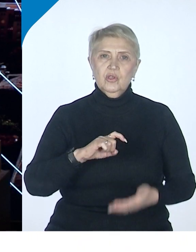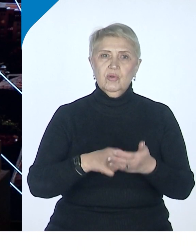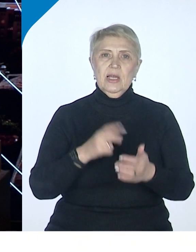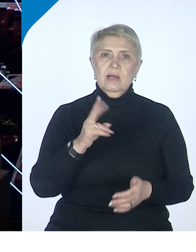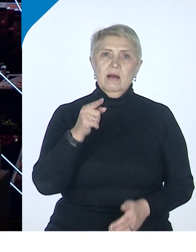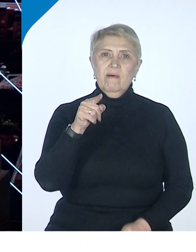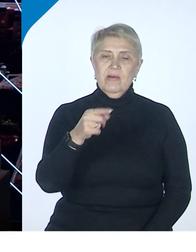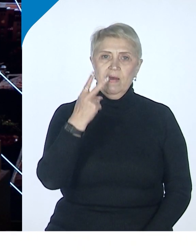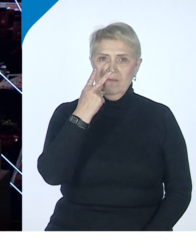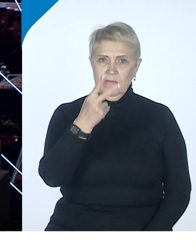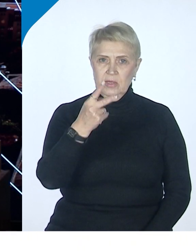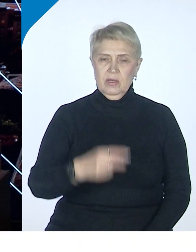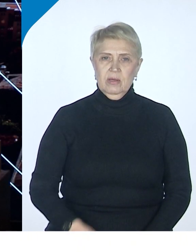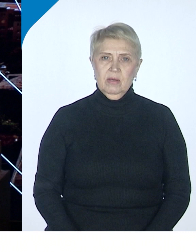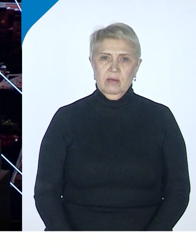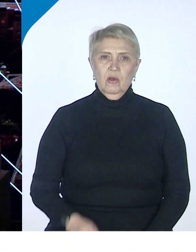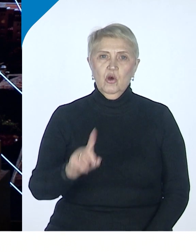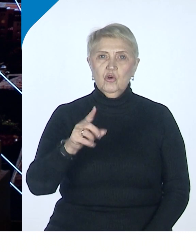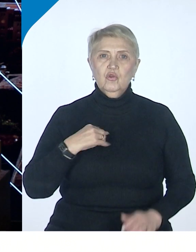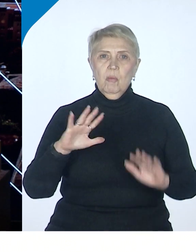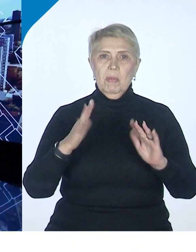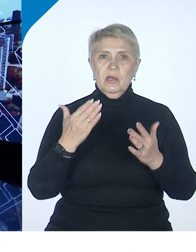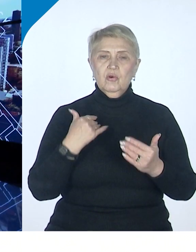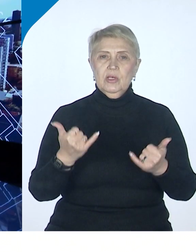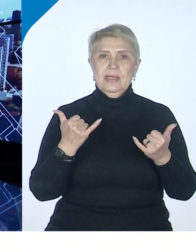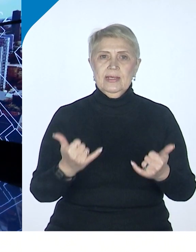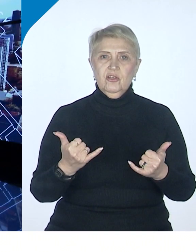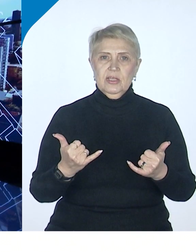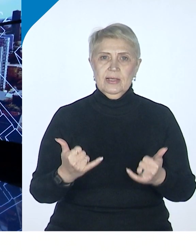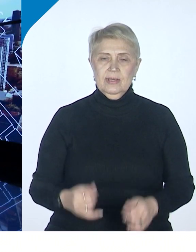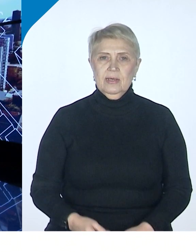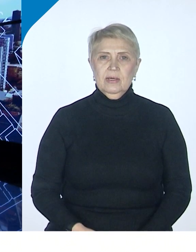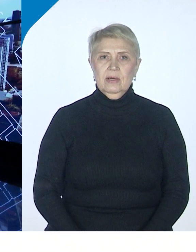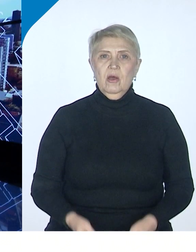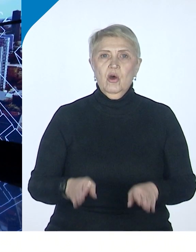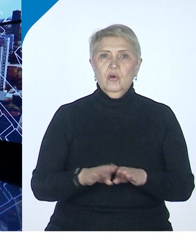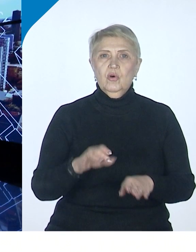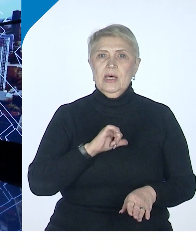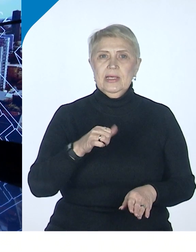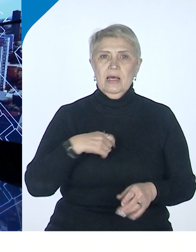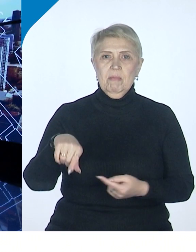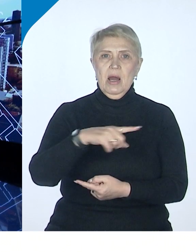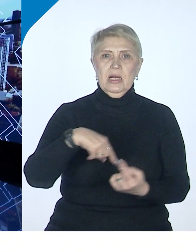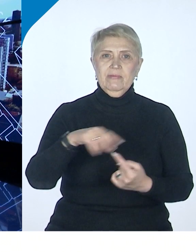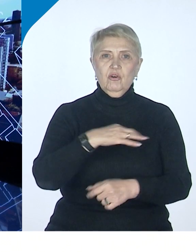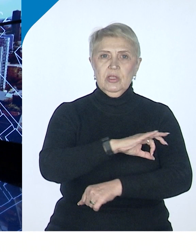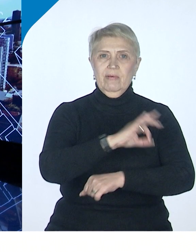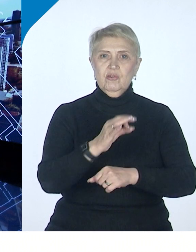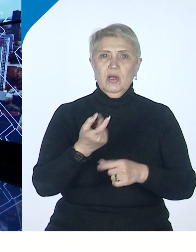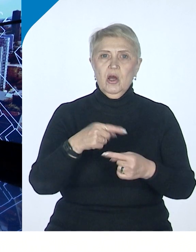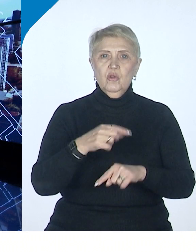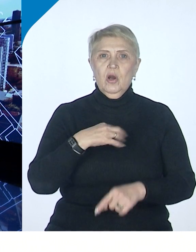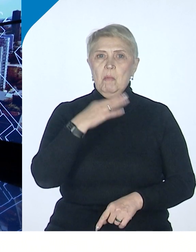как вы видите, собственно, то, что происходит сейчас. Тот самый разворот на Восток, о котором все много сейчас